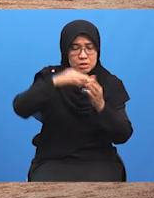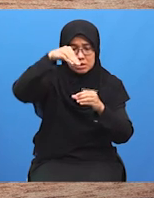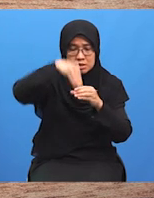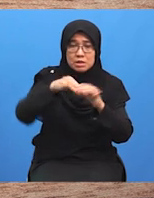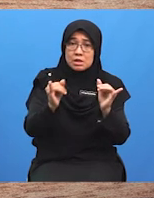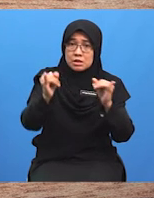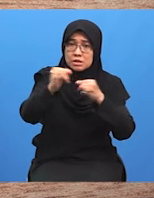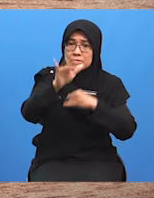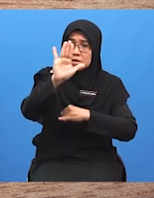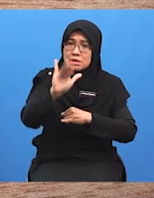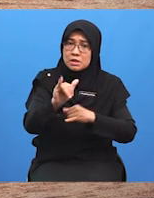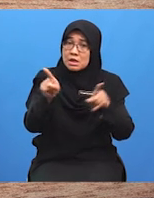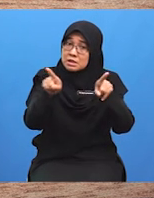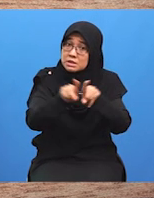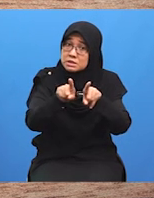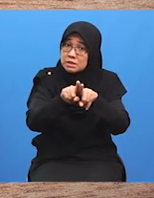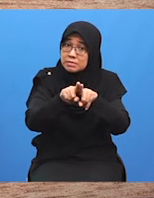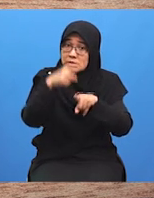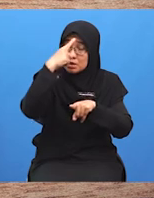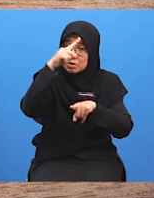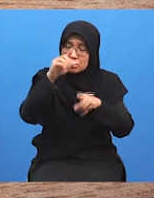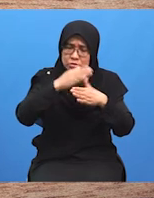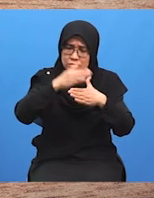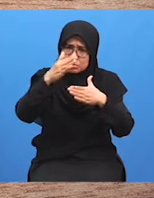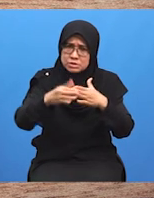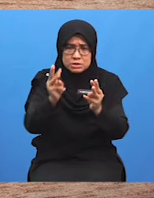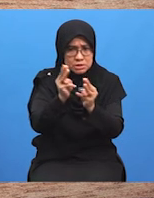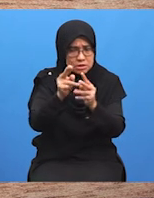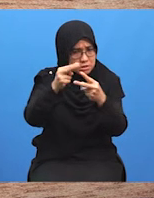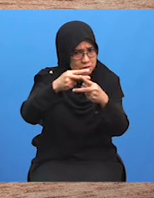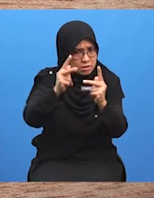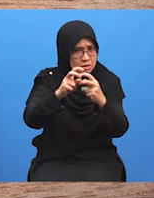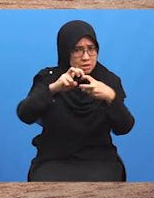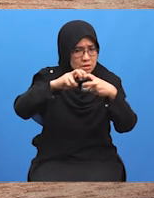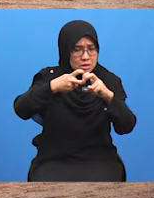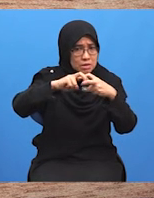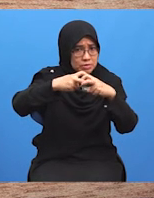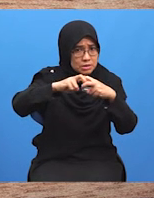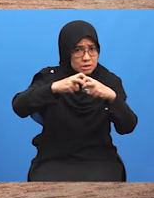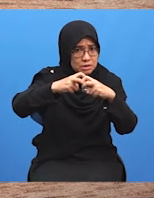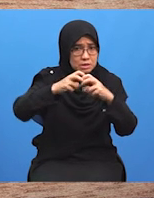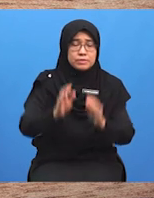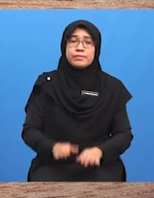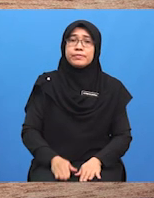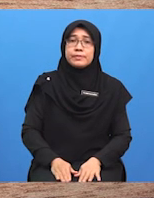jabatan yang sama Bagi menyelesaikan masalah yang berlaku dalam jabatan sahaja